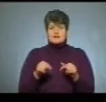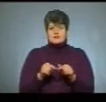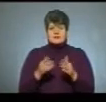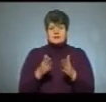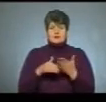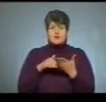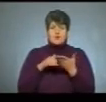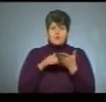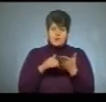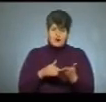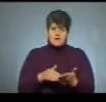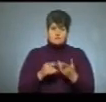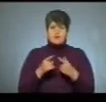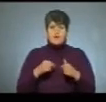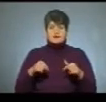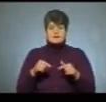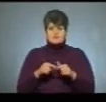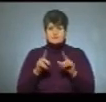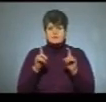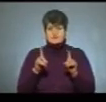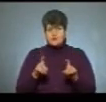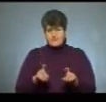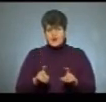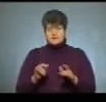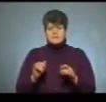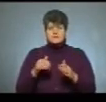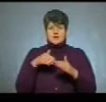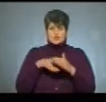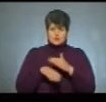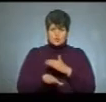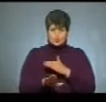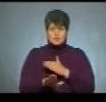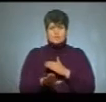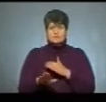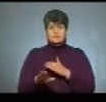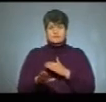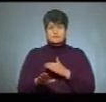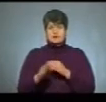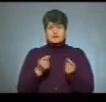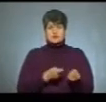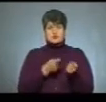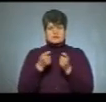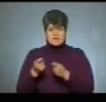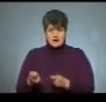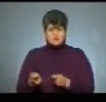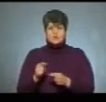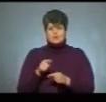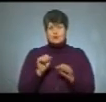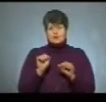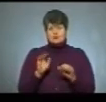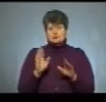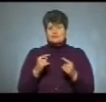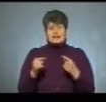допомагають у організації тестування власне і з друком тестів, і з доставкою. Тому можуть бути